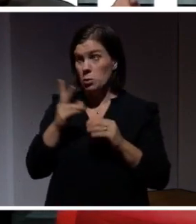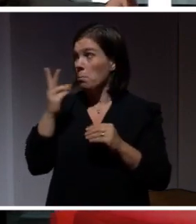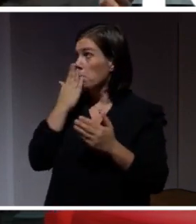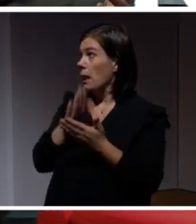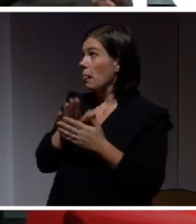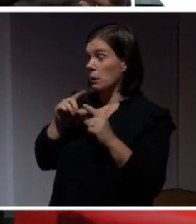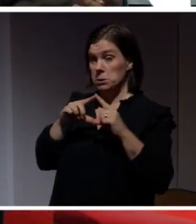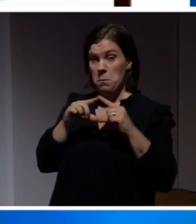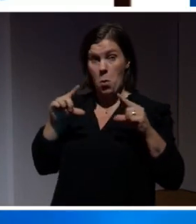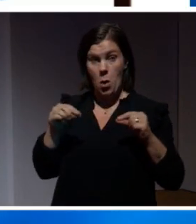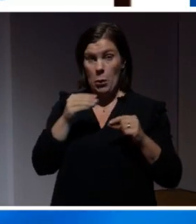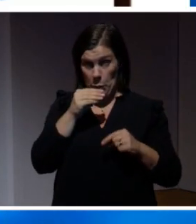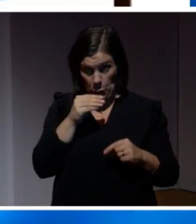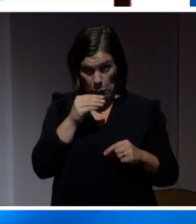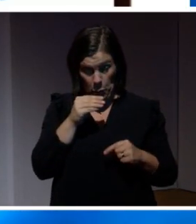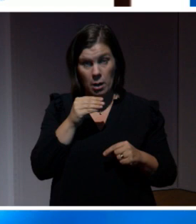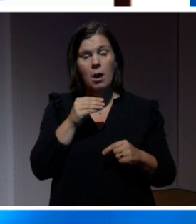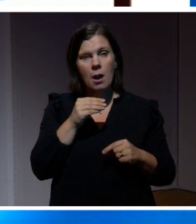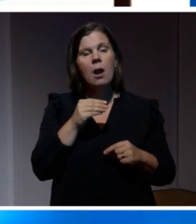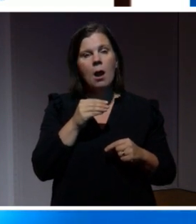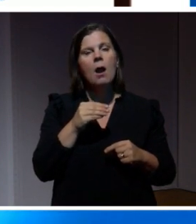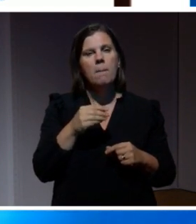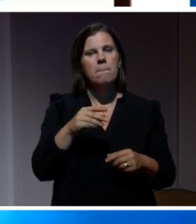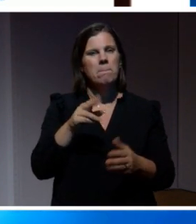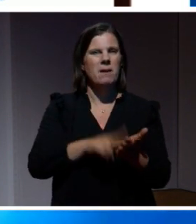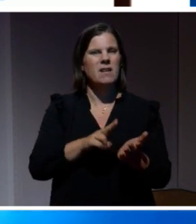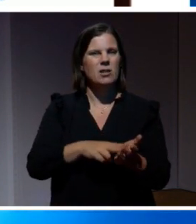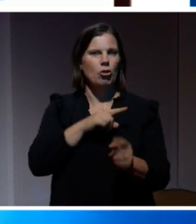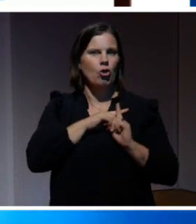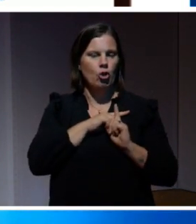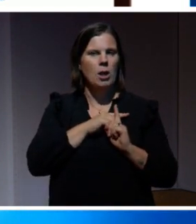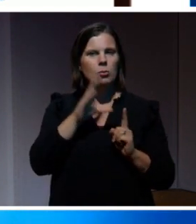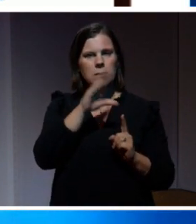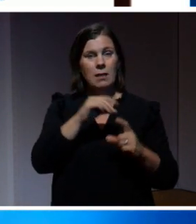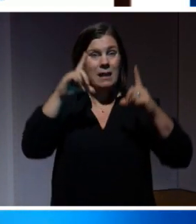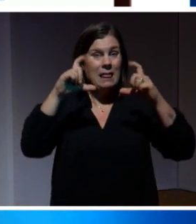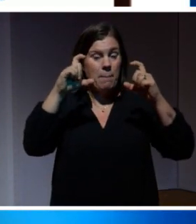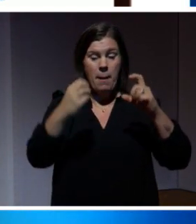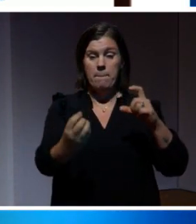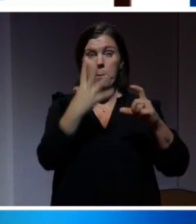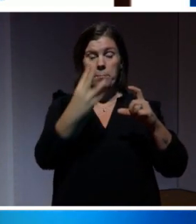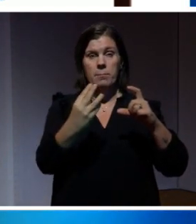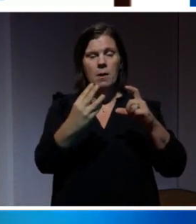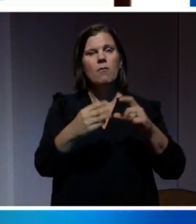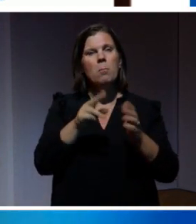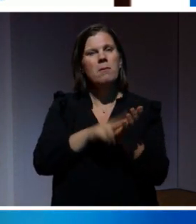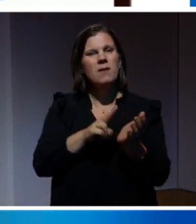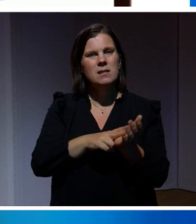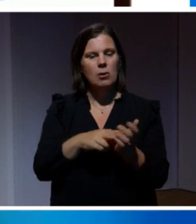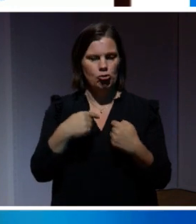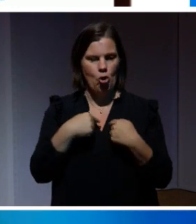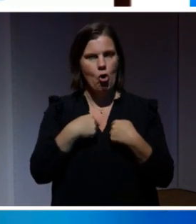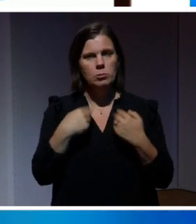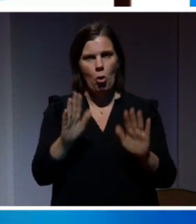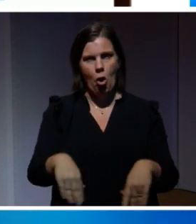mobiltelefon. Och så blåste man i den här apparaten för att bevisa sin nykterhet samtidigt som man tog en bild på sig själv. Och bilden tog man för att bevisa att det var